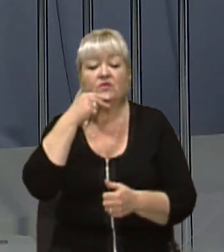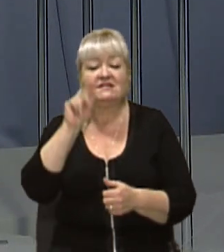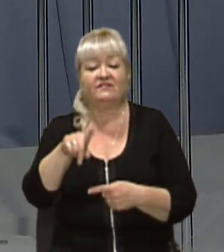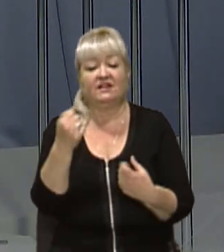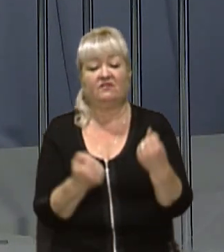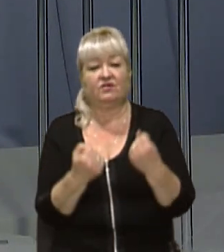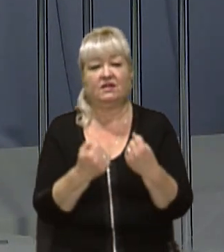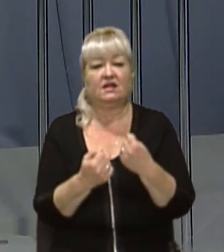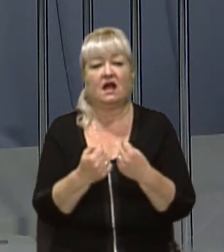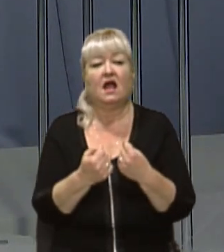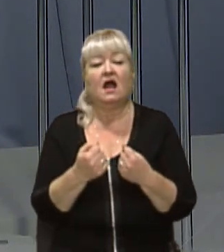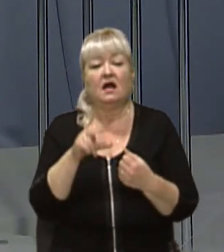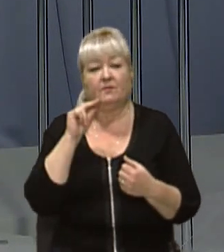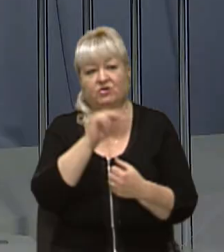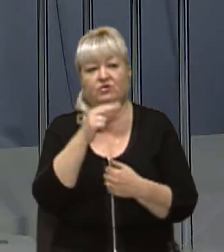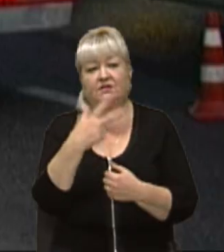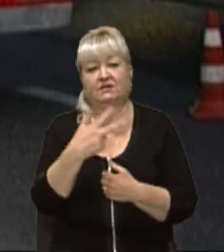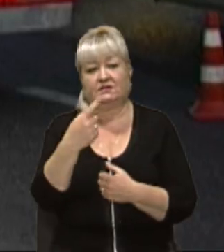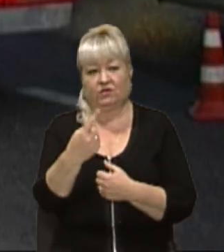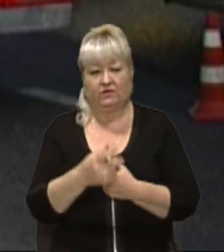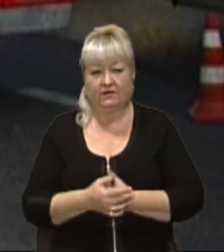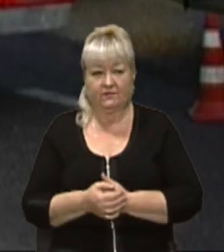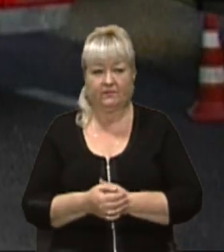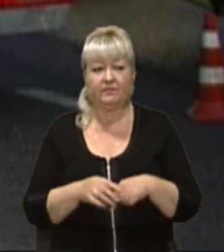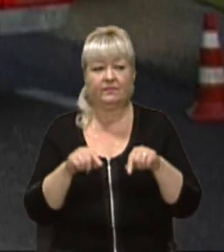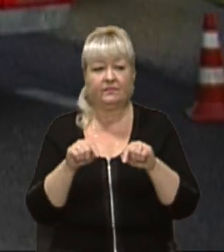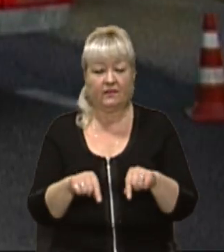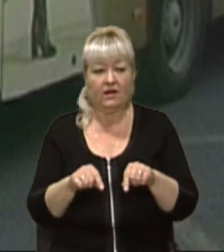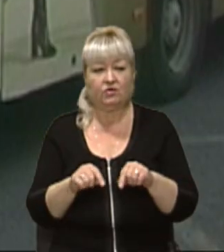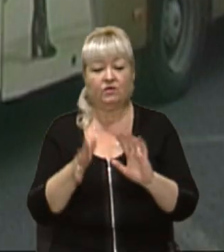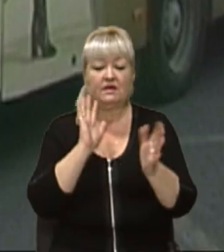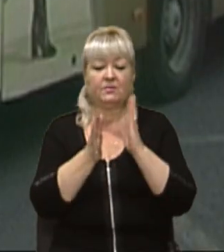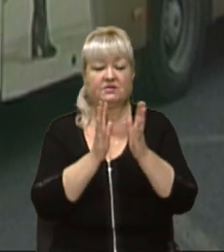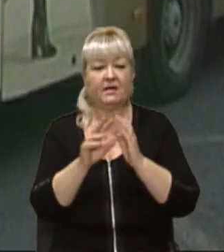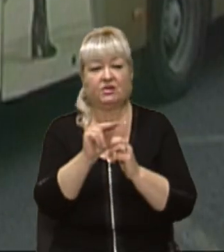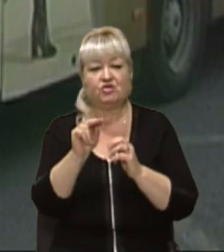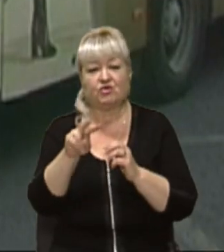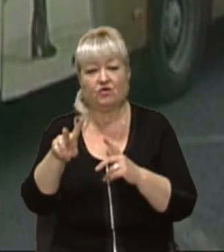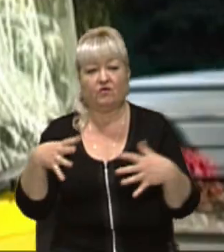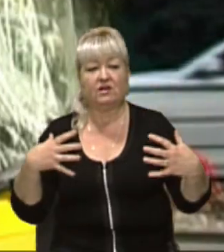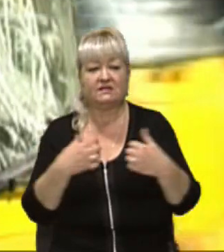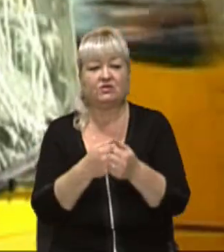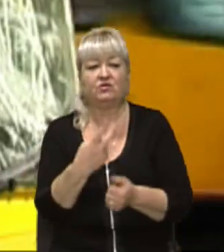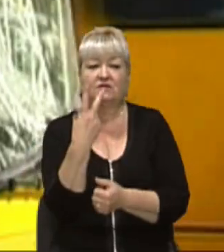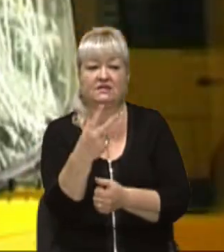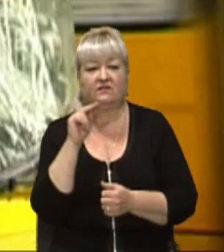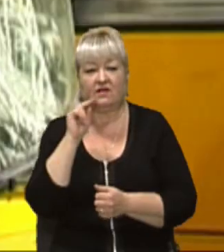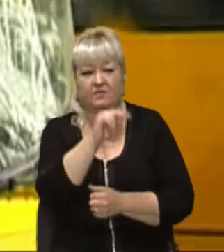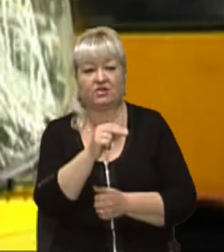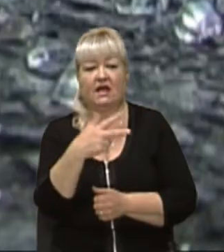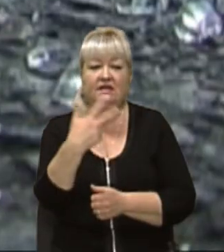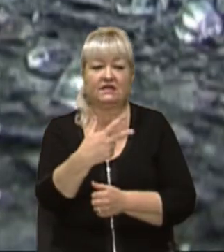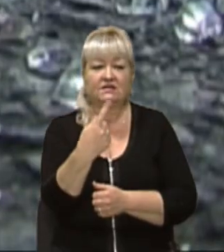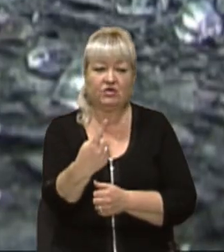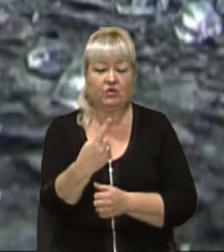31. Ірина Ферин продовжить. Тут, на проспекті Чорновола, зіткнулися дві маршрутки номер